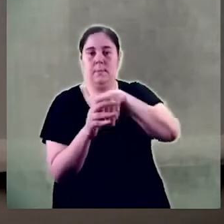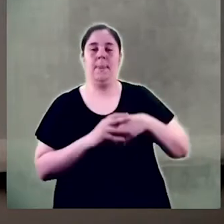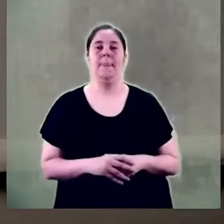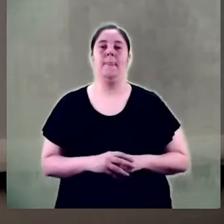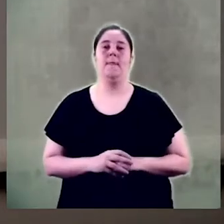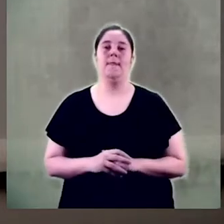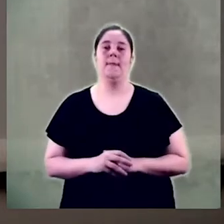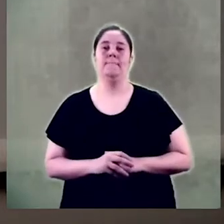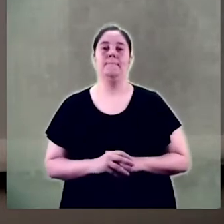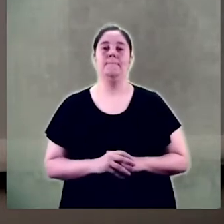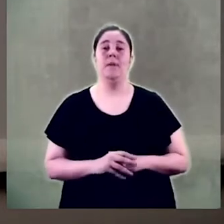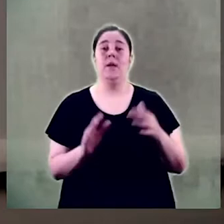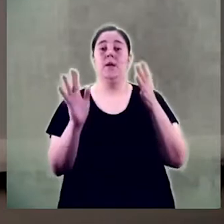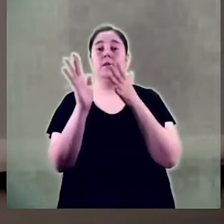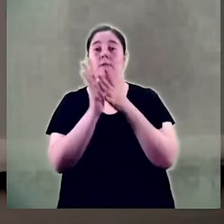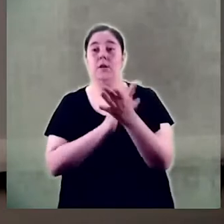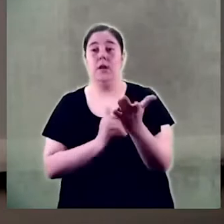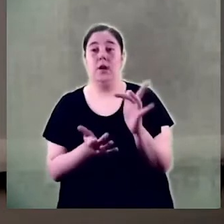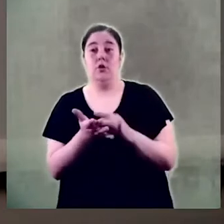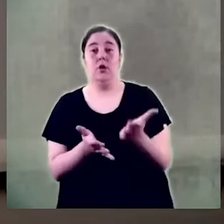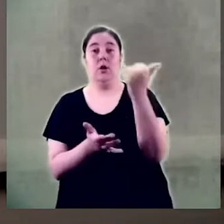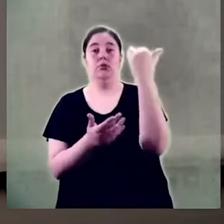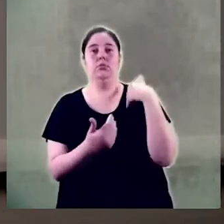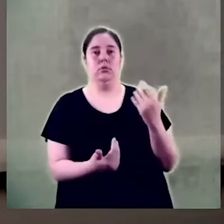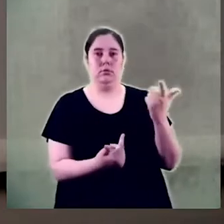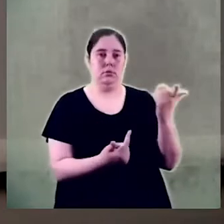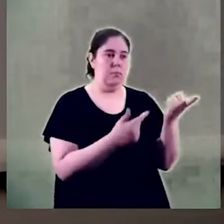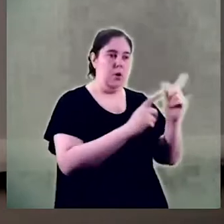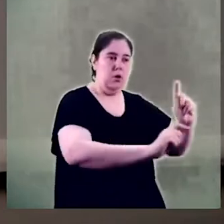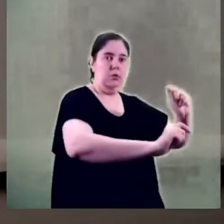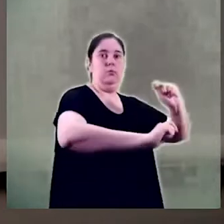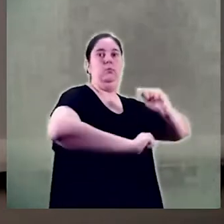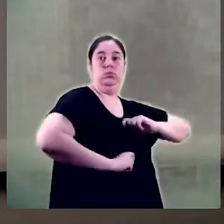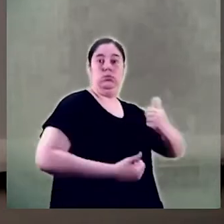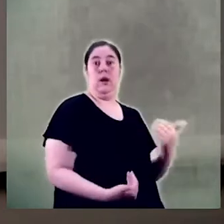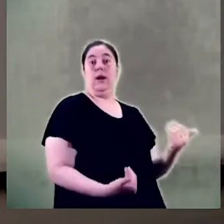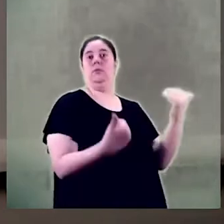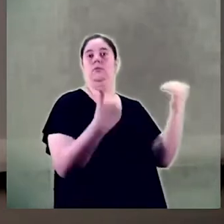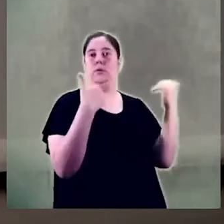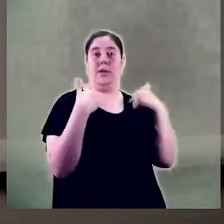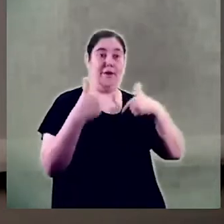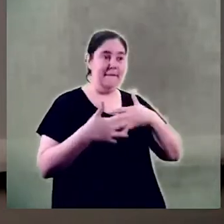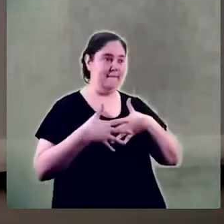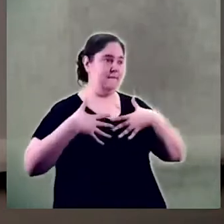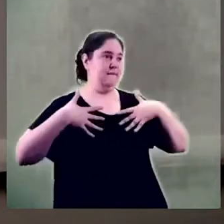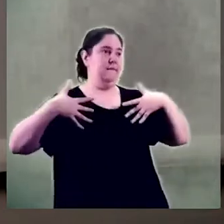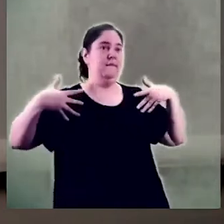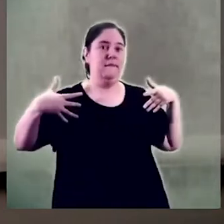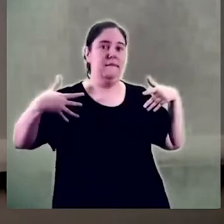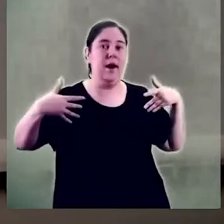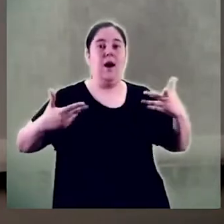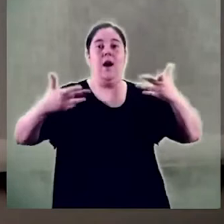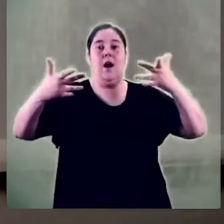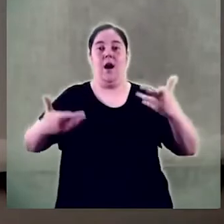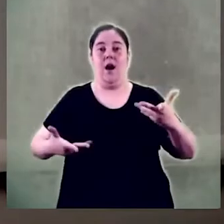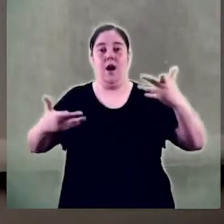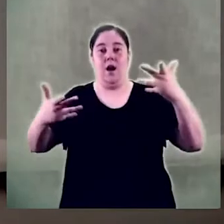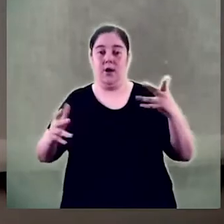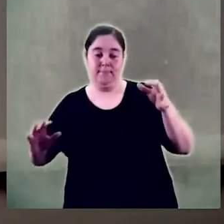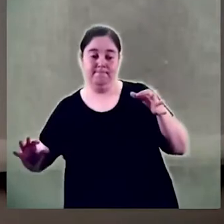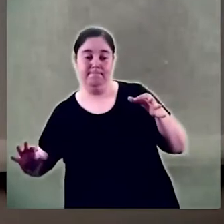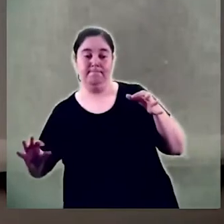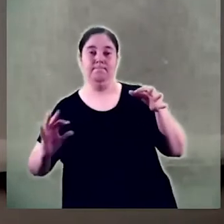aquesta responsabilitat que vaig assumir amb moltíssima il·lusió ha estat inscrita o ha estat, diguem,